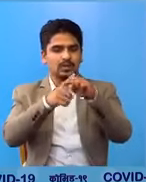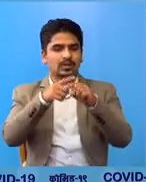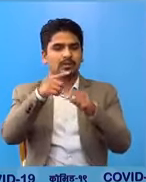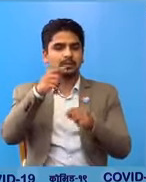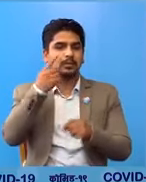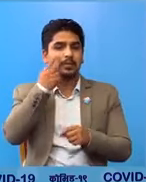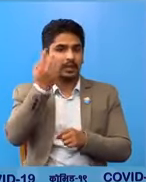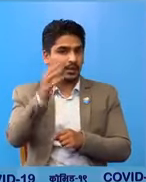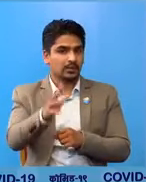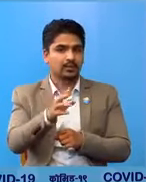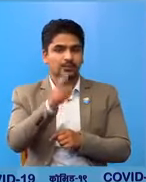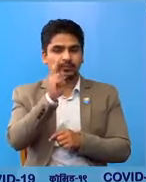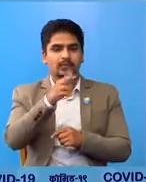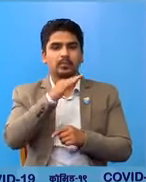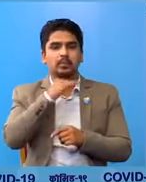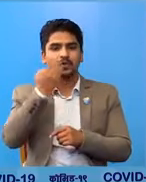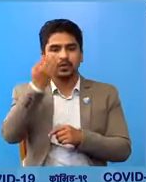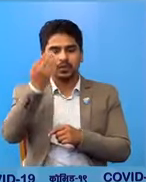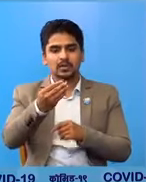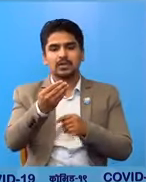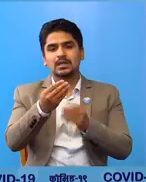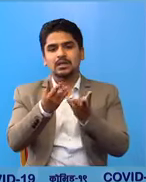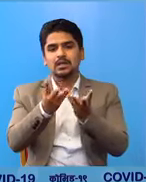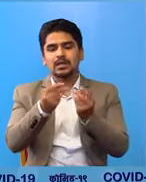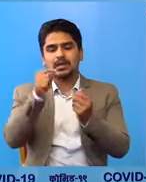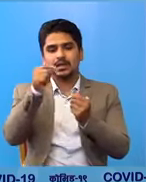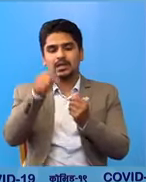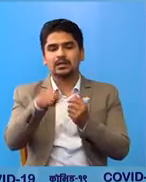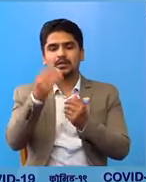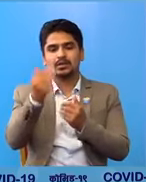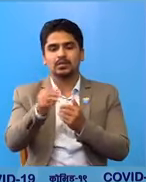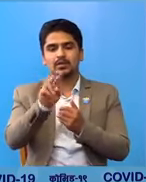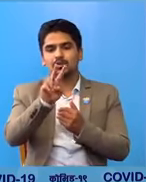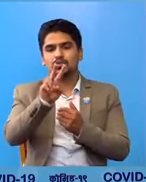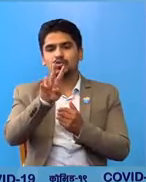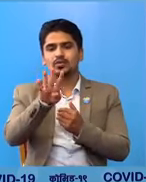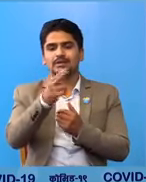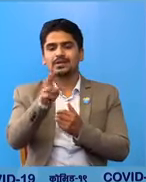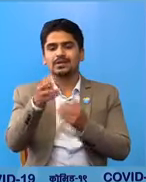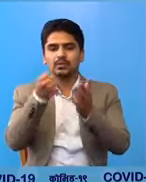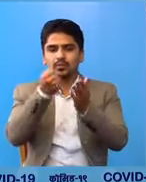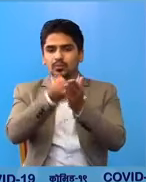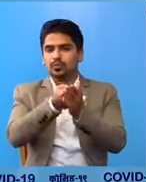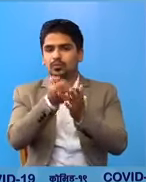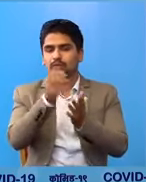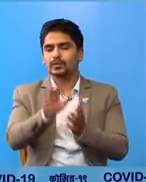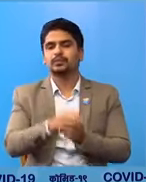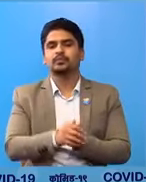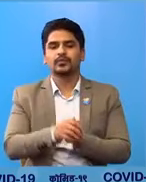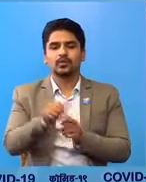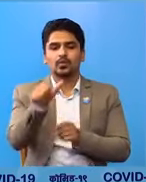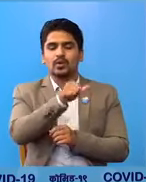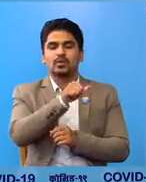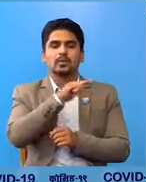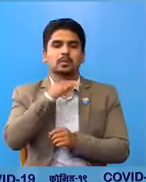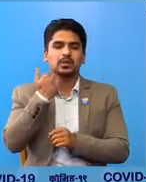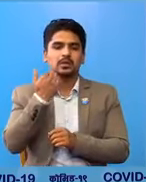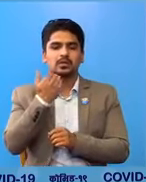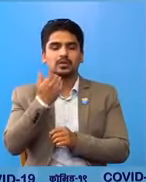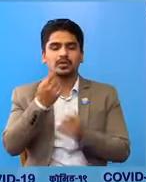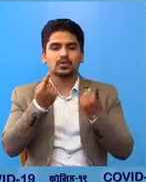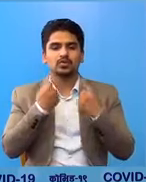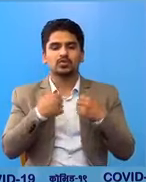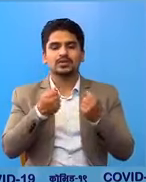यह सरी मिर्थु होने अरुको संख्या जम्मा 24 फूगे को छा वहां को मिर्थु में